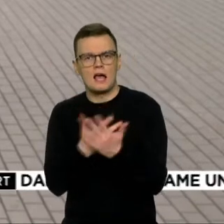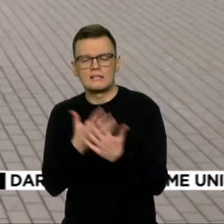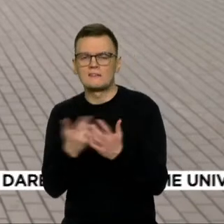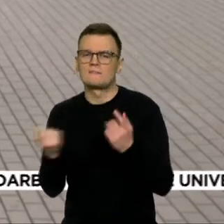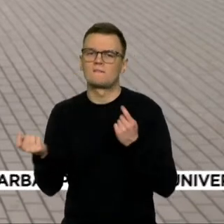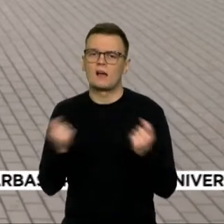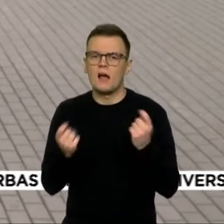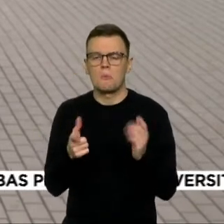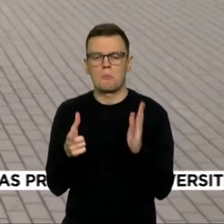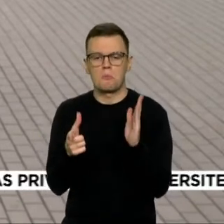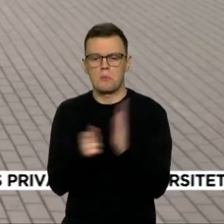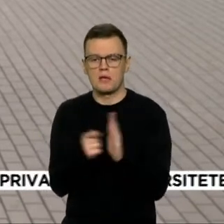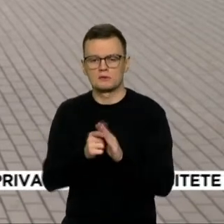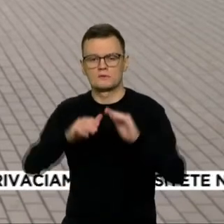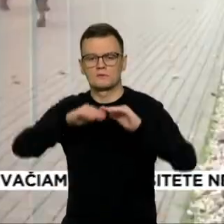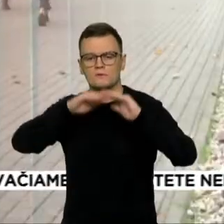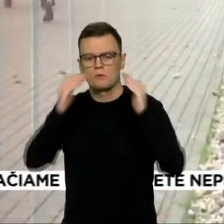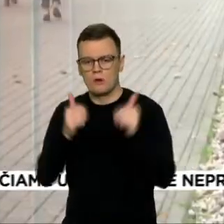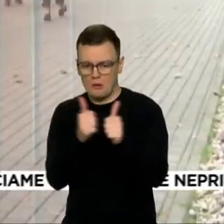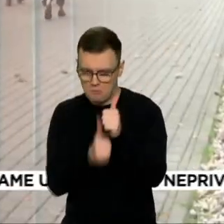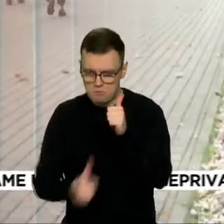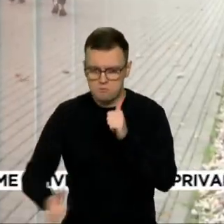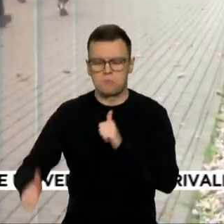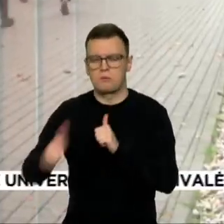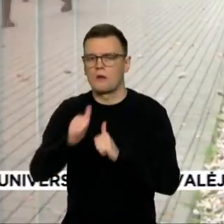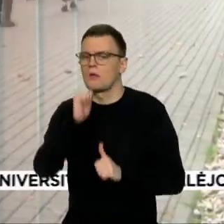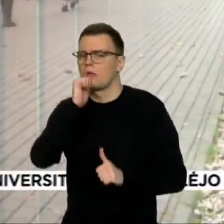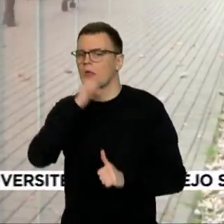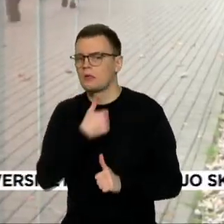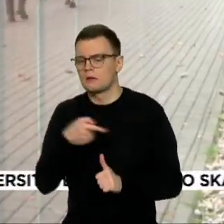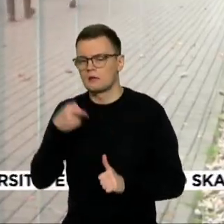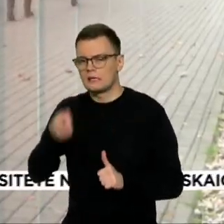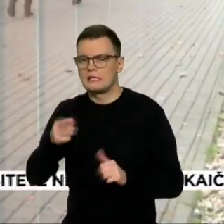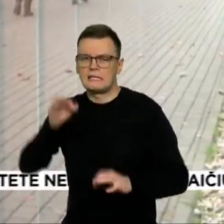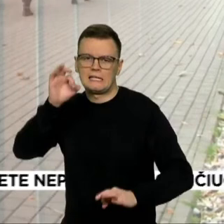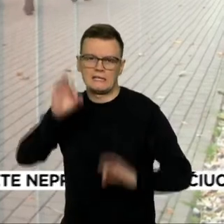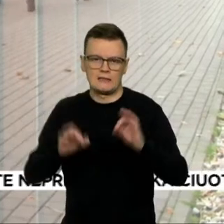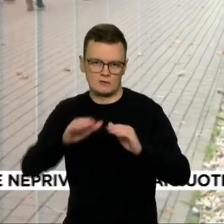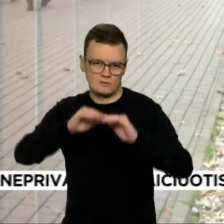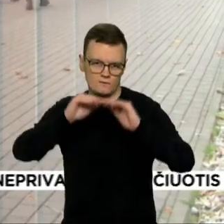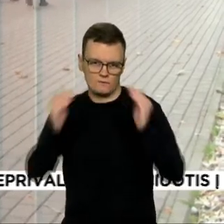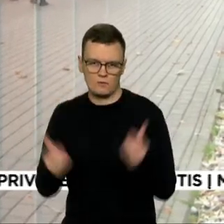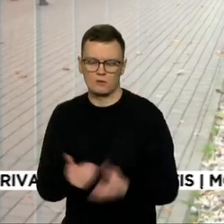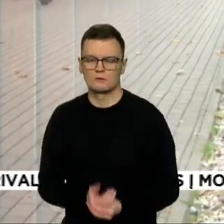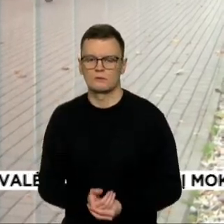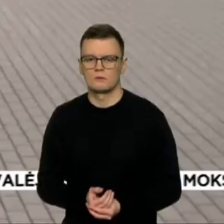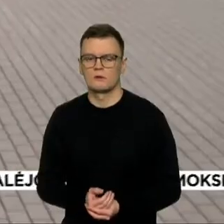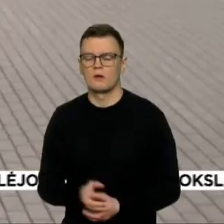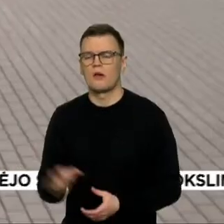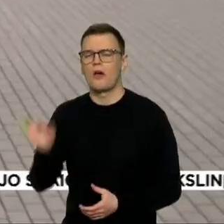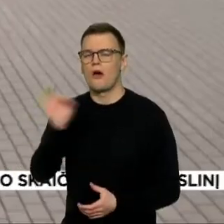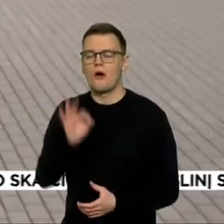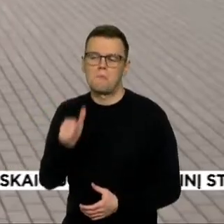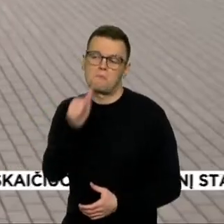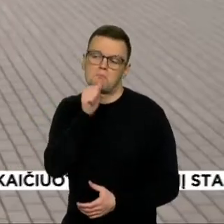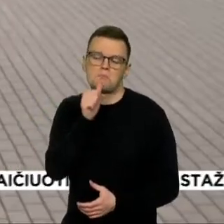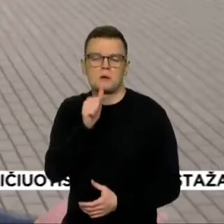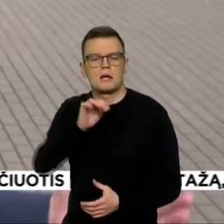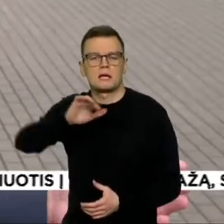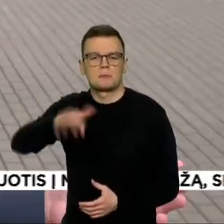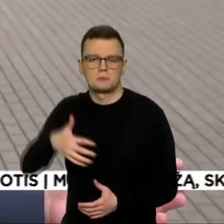sakykime, tuos pasivius indekso fondus, o grįžtant, žinot, prie krepšinio terminologijos, na tai, žinot,